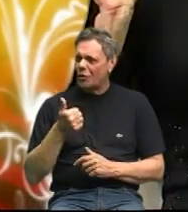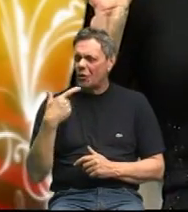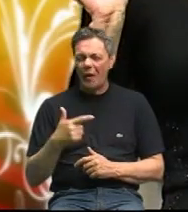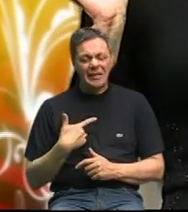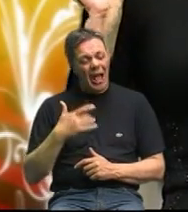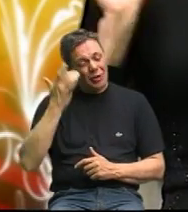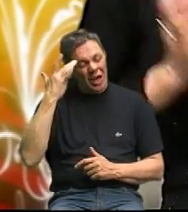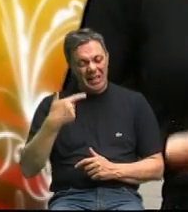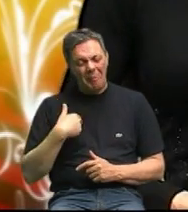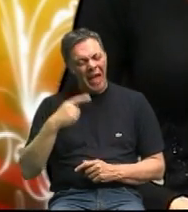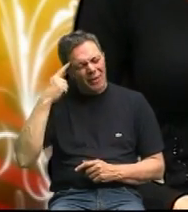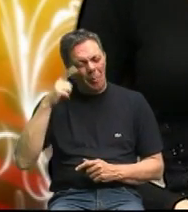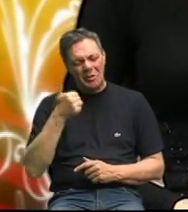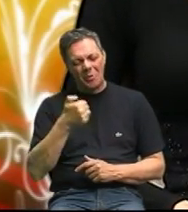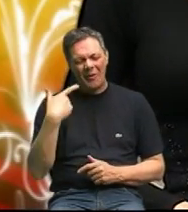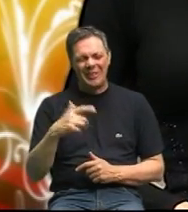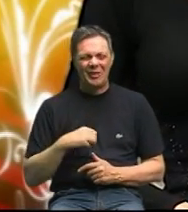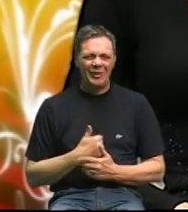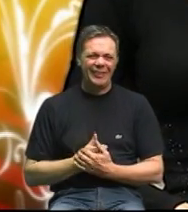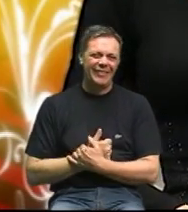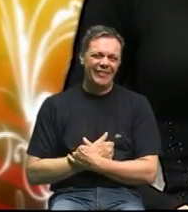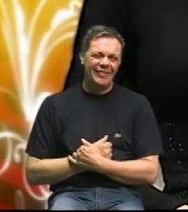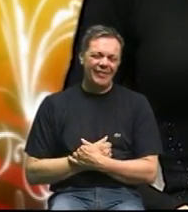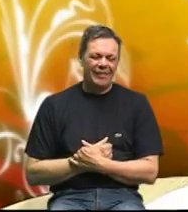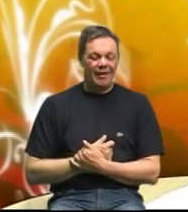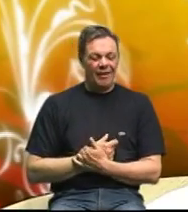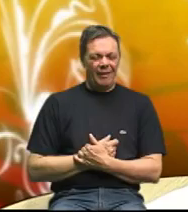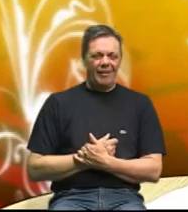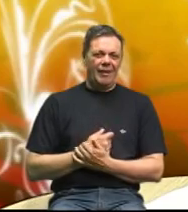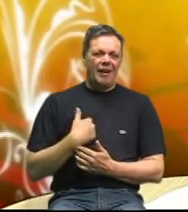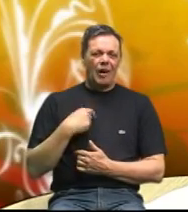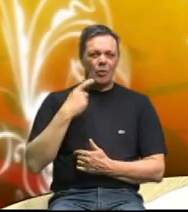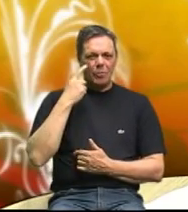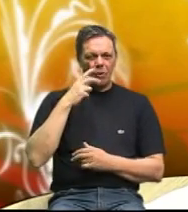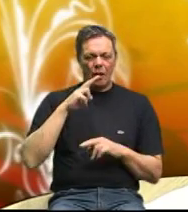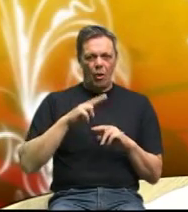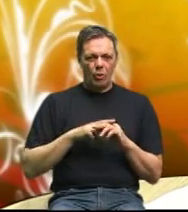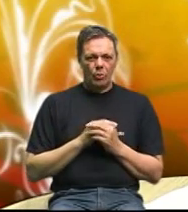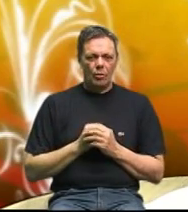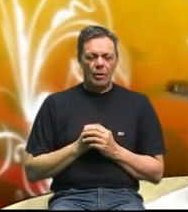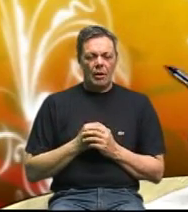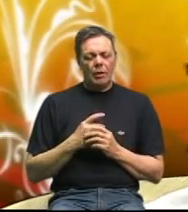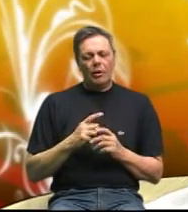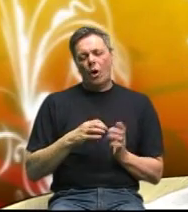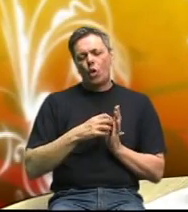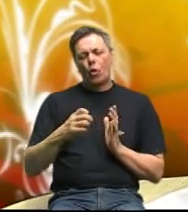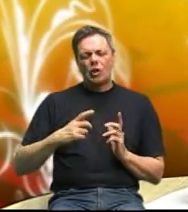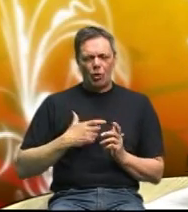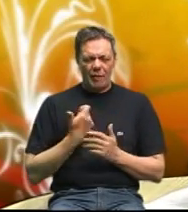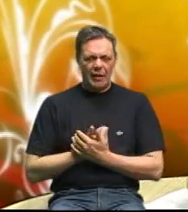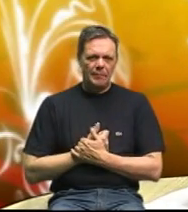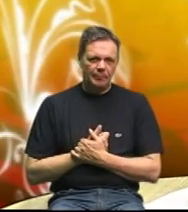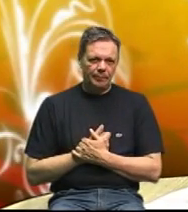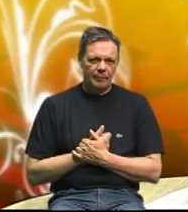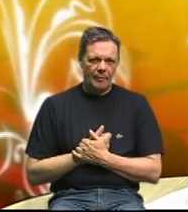ali nadam se mi smo odluku donijele ako smo dole odluku kako izgledamo živjet ćemo jer dokazano je